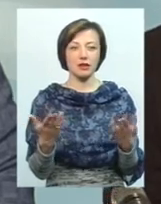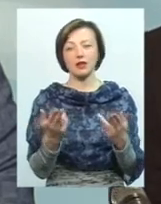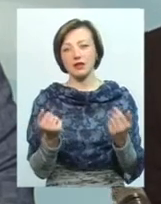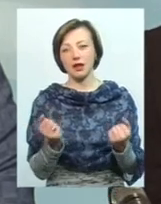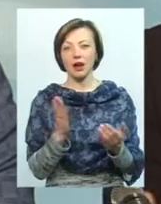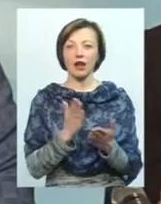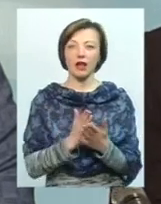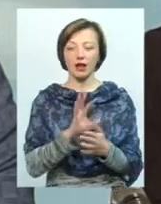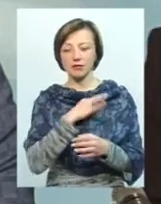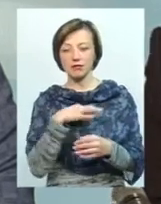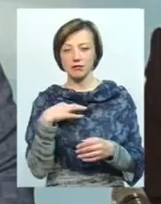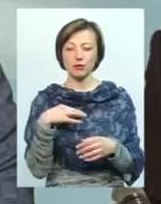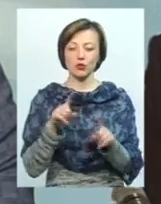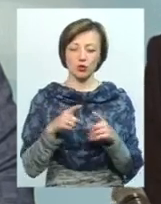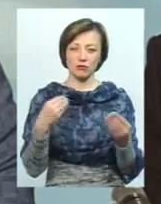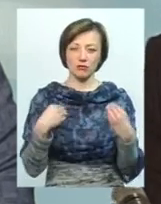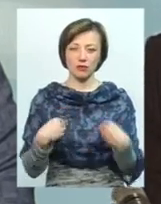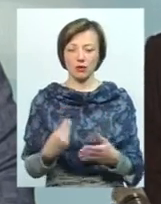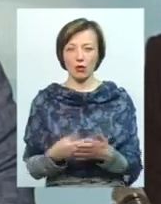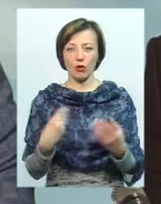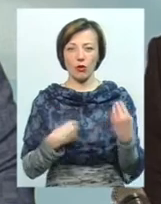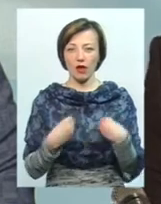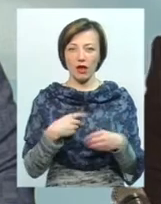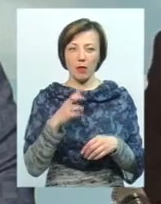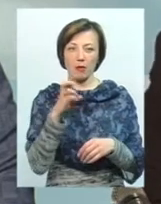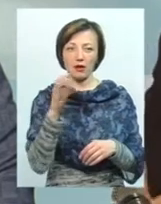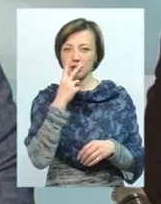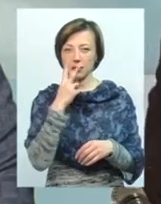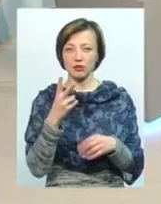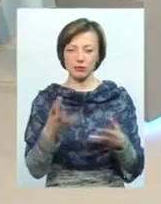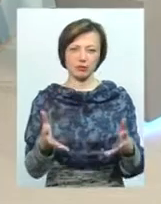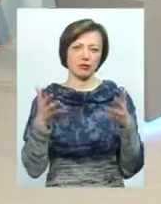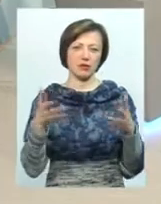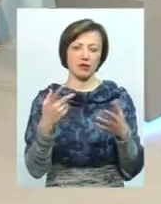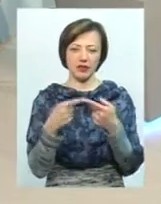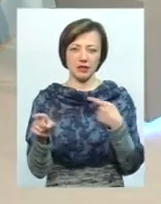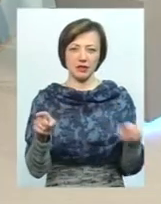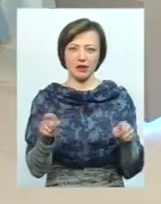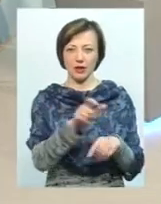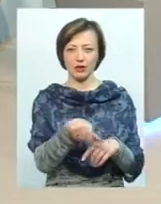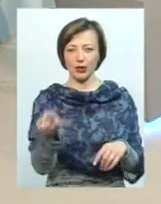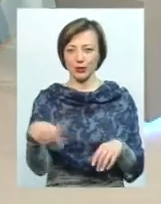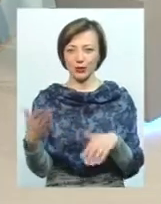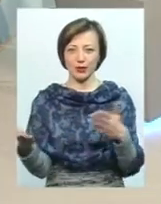якісь аксесуари дорогі, там, одяг. Я б не сказав, що це так, разю чи чимось ці люди відрізняються. Вони